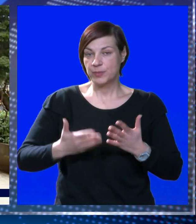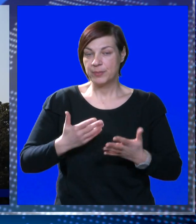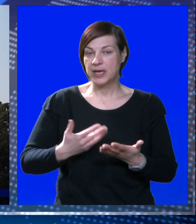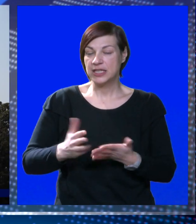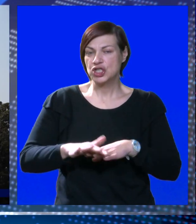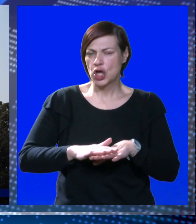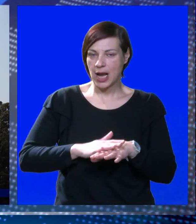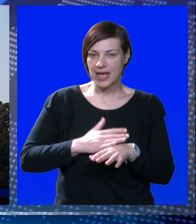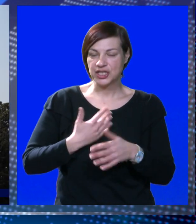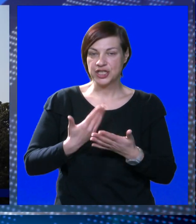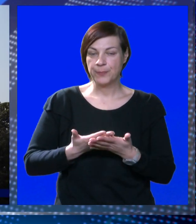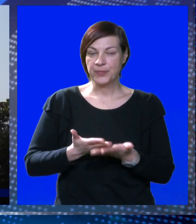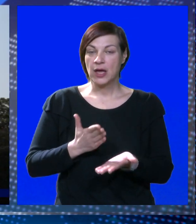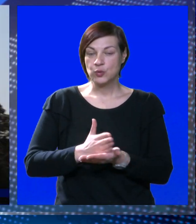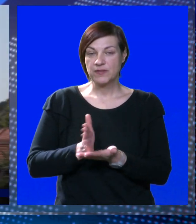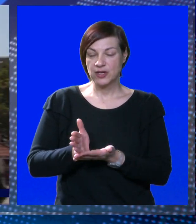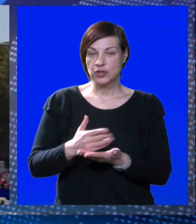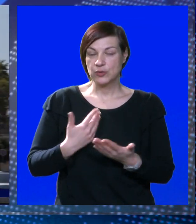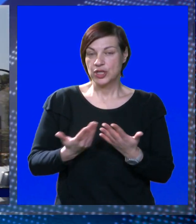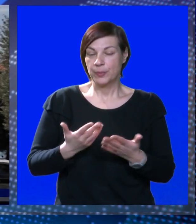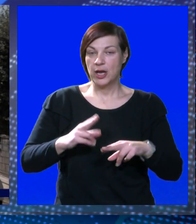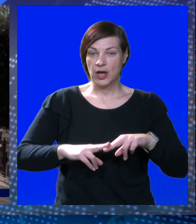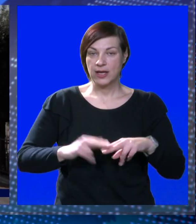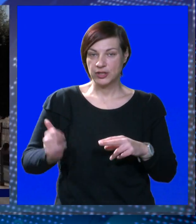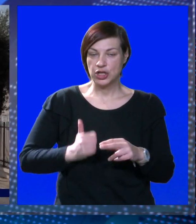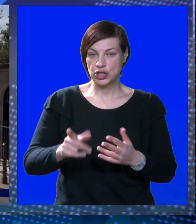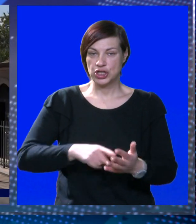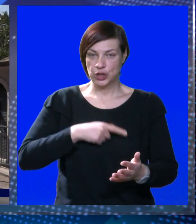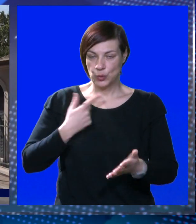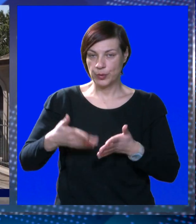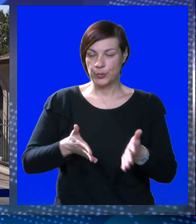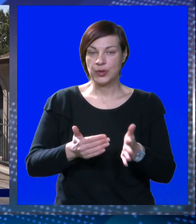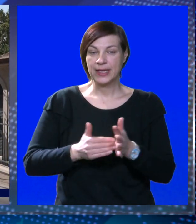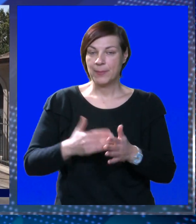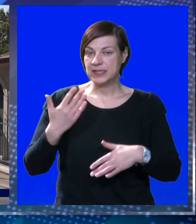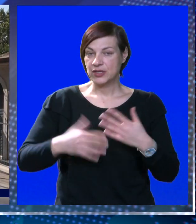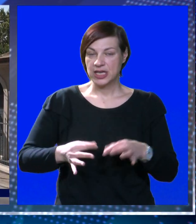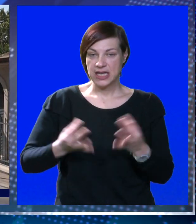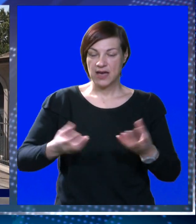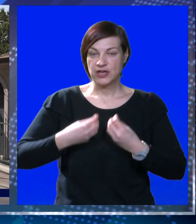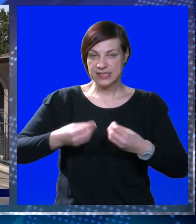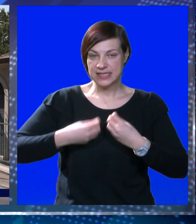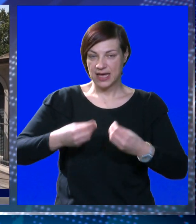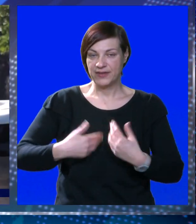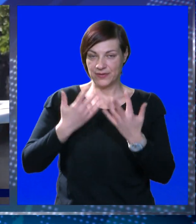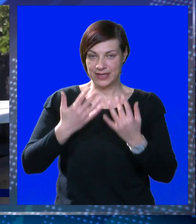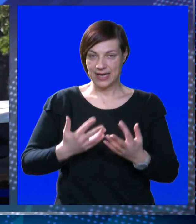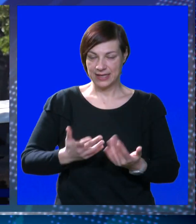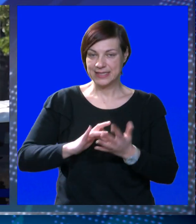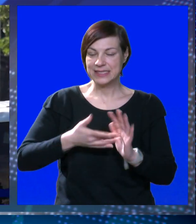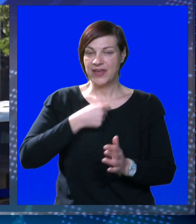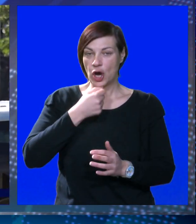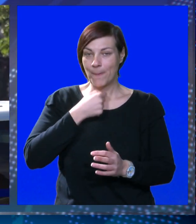bi prilagodba tekla što glađe. U svakom slučaju do bilo kakve odluke još je dug put. Treba se okončati javno savjetovanje,